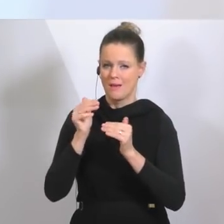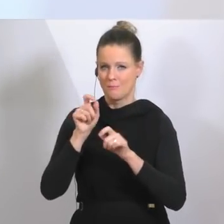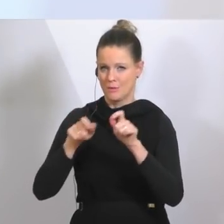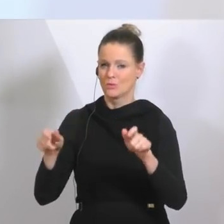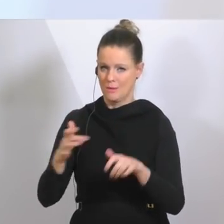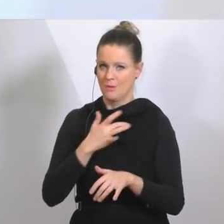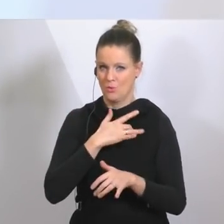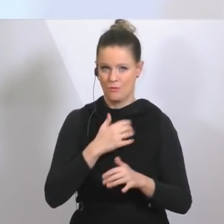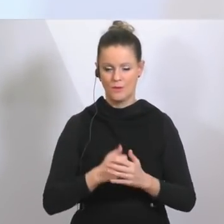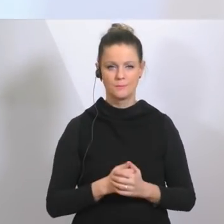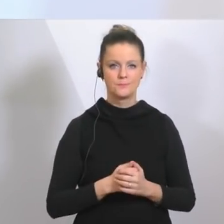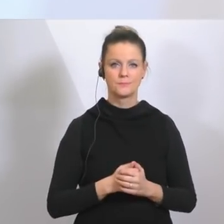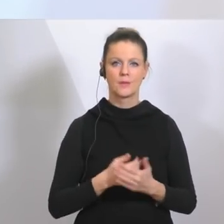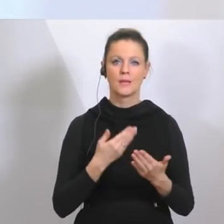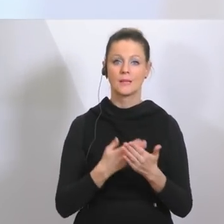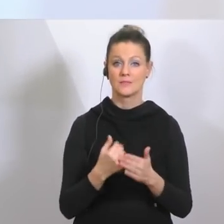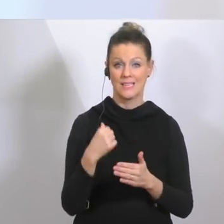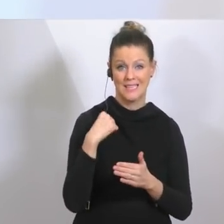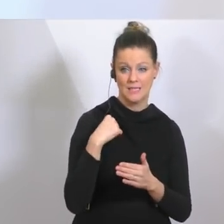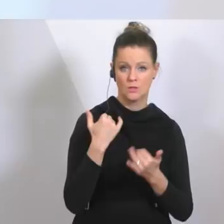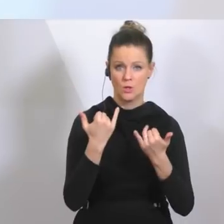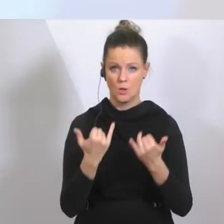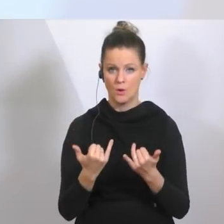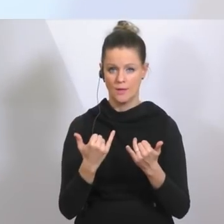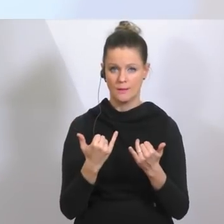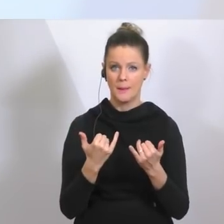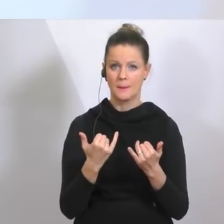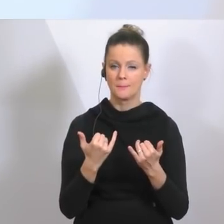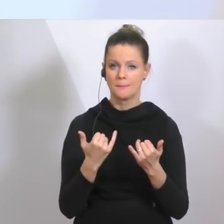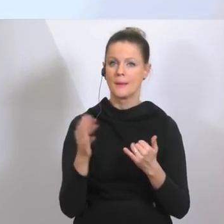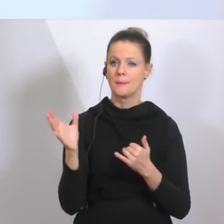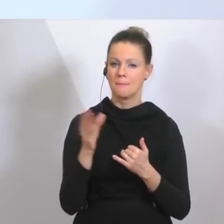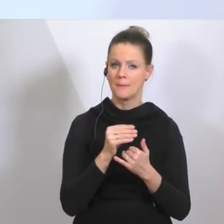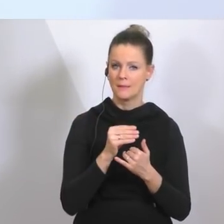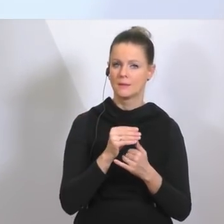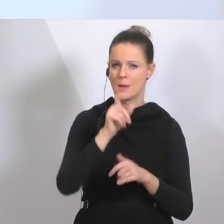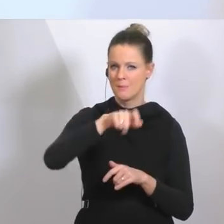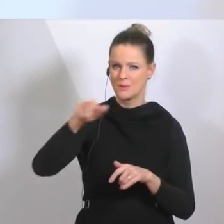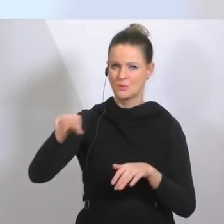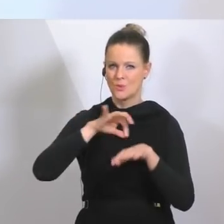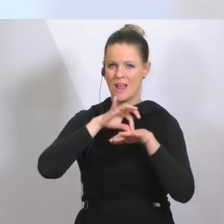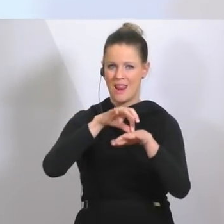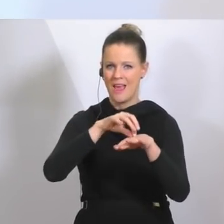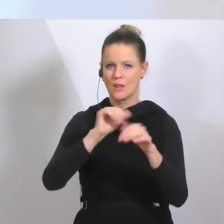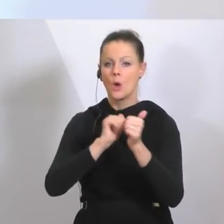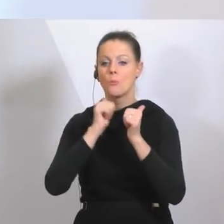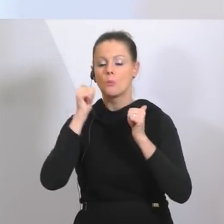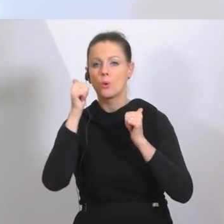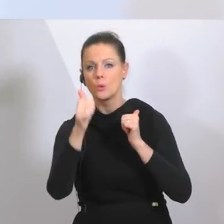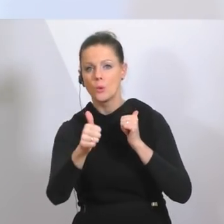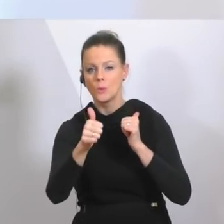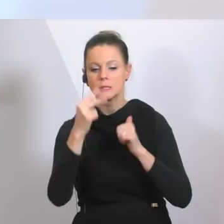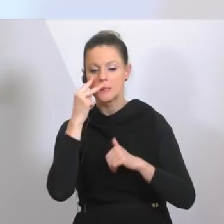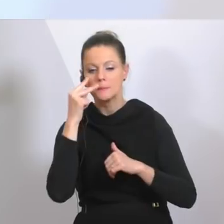deswegen haben wir uns gestern und heute hingesetzt mit den Leitern der Prognoseerstellungen, mit den